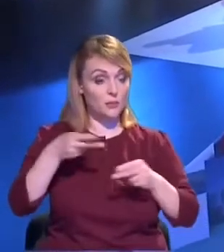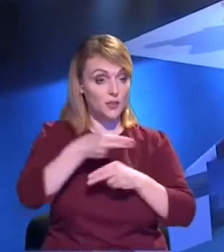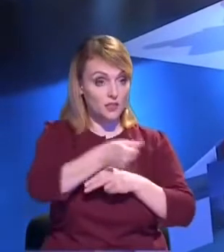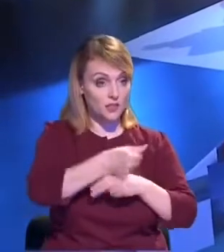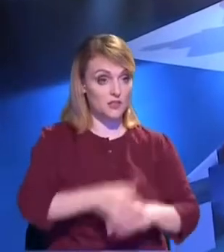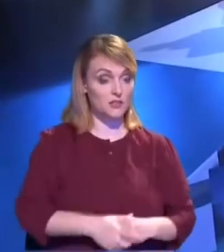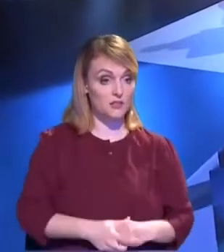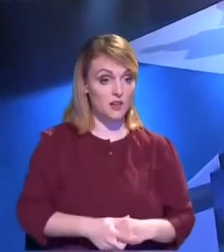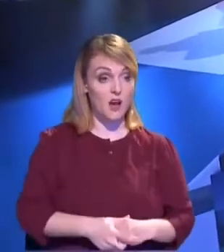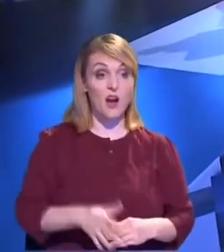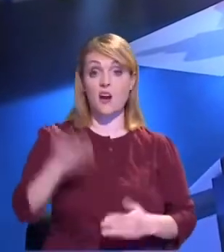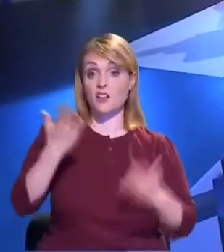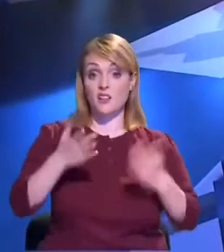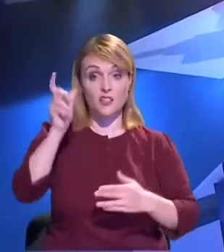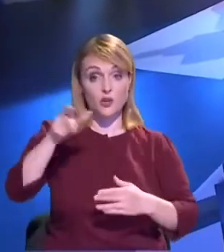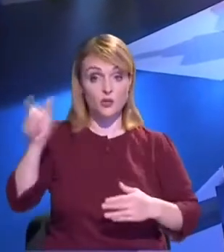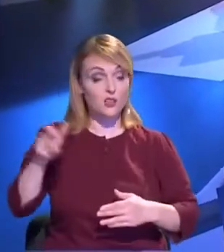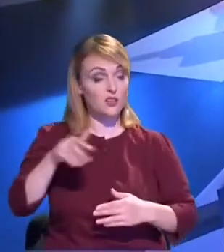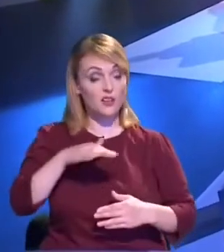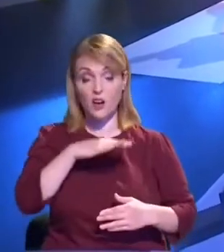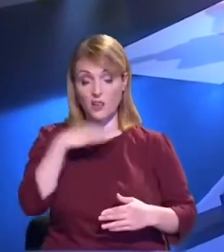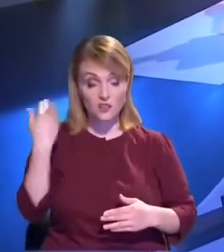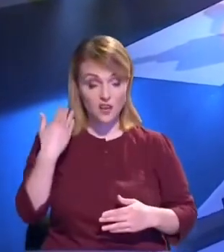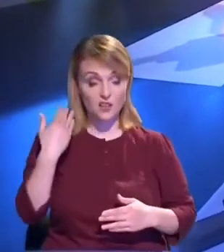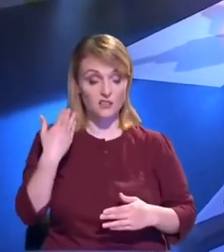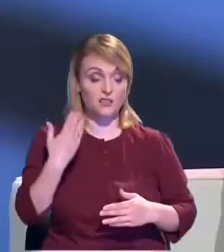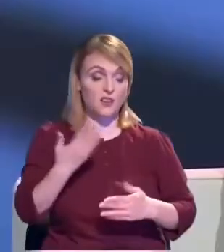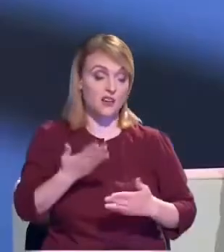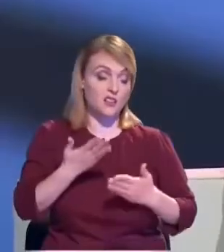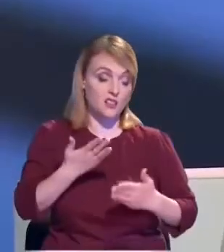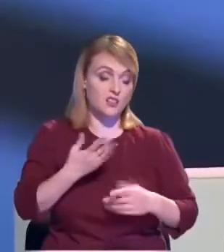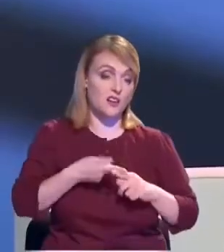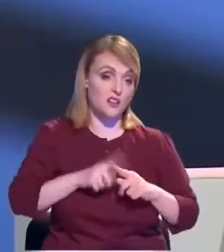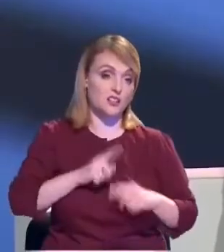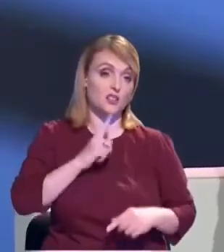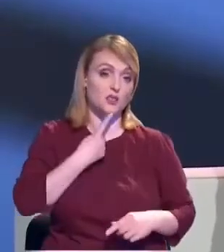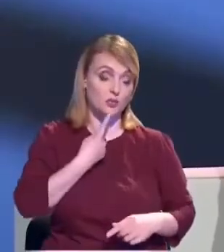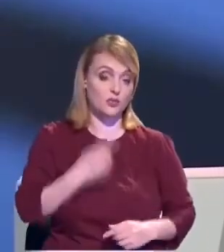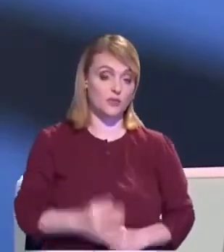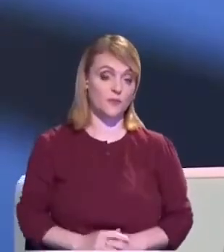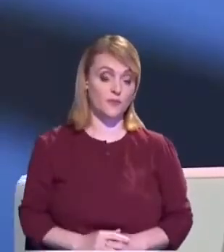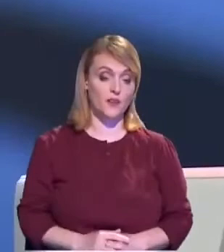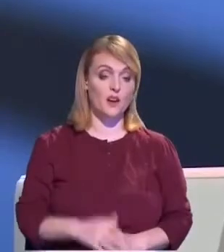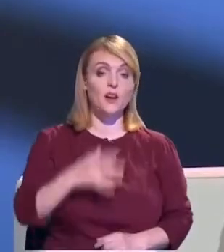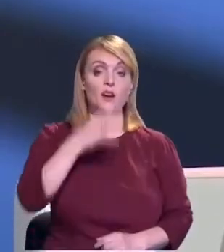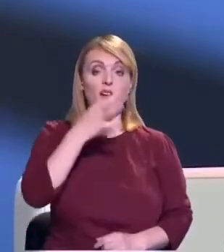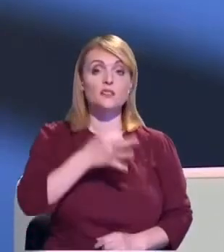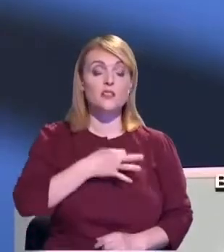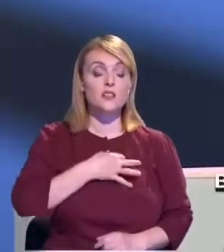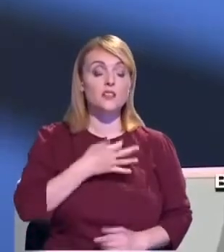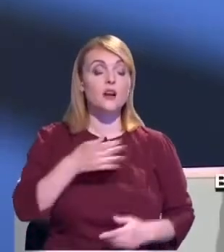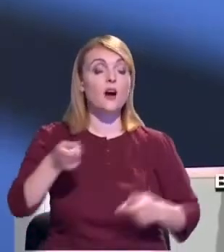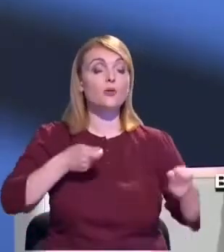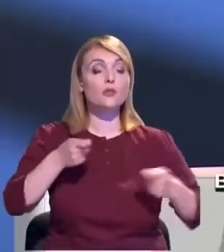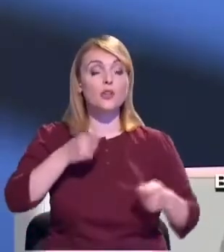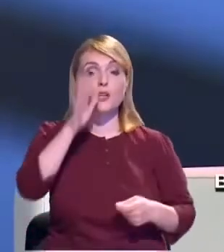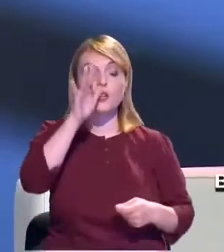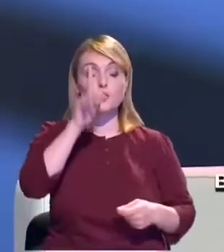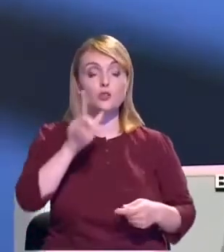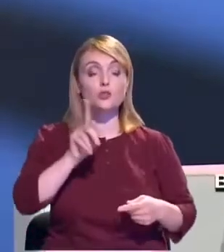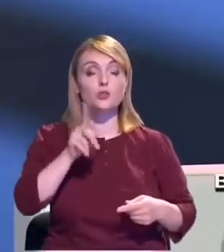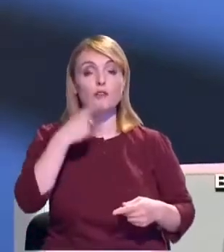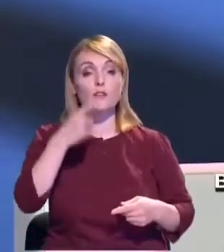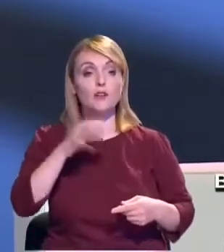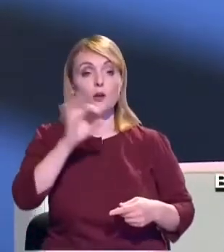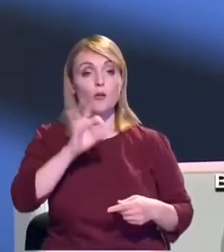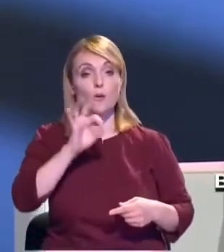contribuție, atunci e mai complicat. Vă mulțumim și la final, domnule Andros. Comunicați-ne ce pronosticuri fac autoritățile de la Chișinău cu referință la